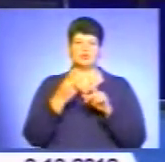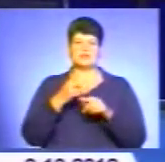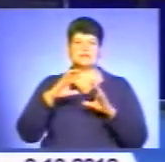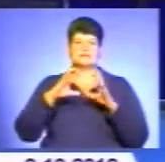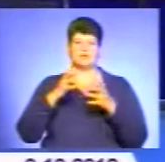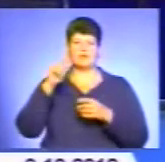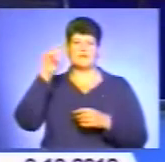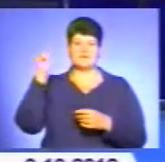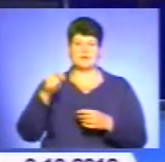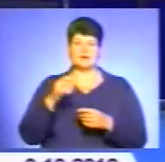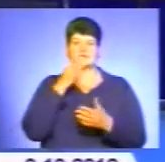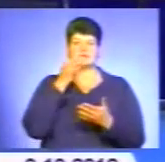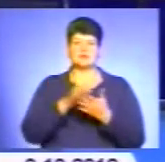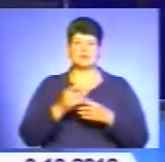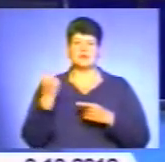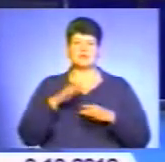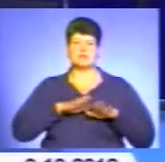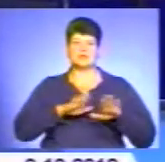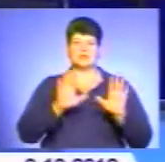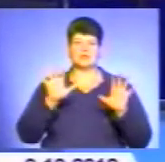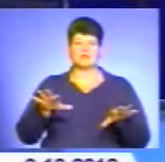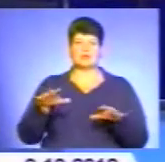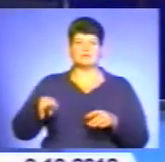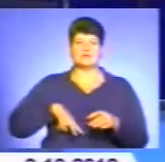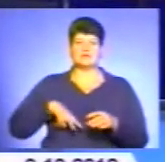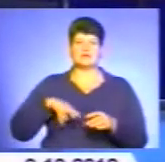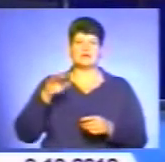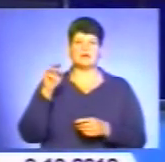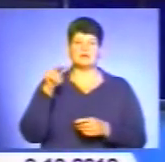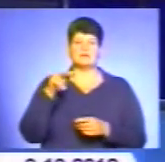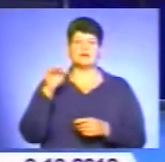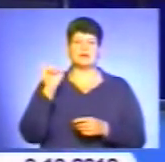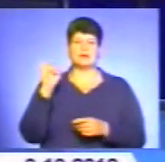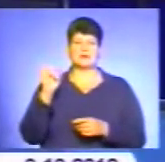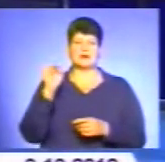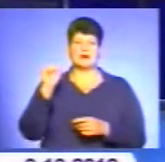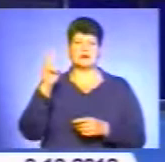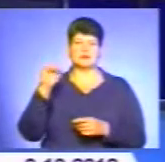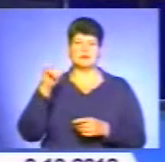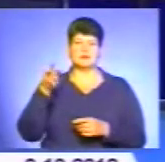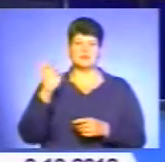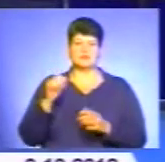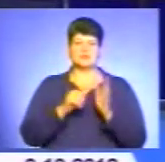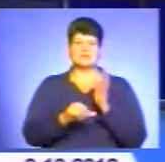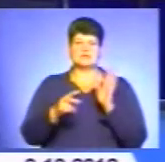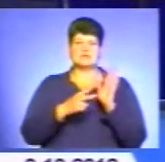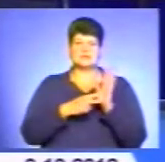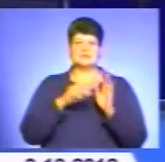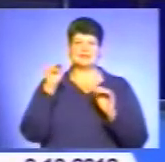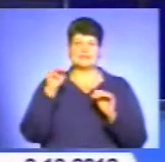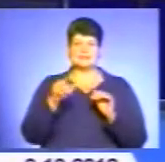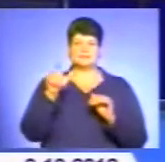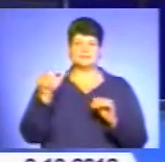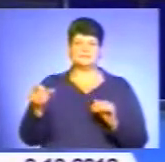Як зазначила перший заступник голови адміністрації президента Ірина Акімова, внесені зміни стосуються 67 тисяч громадян